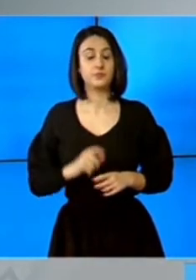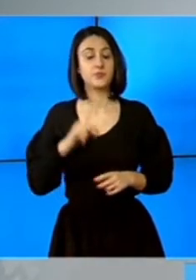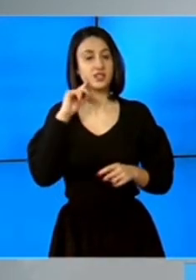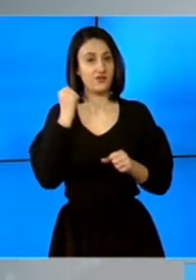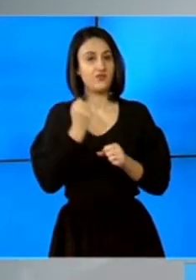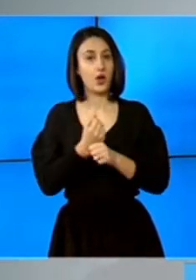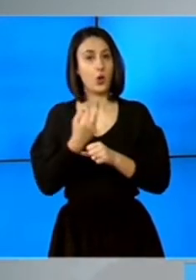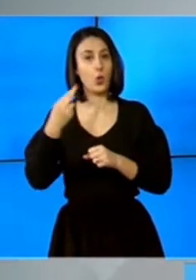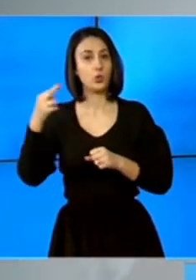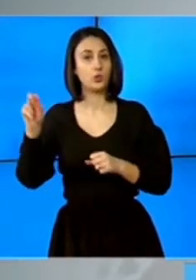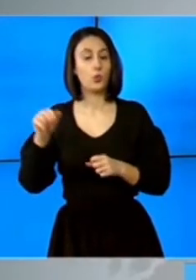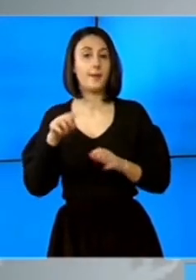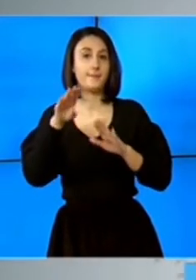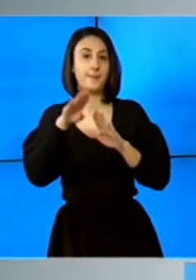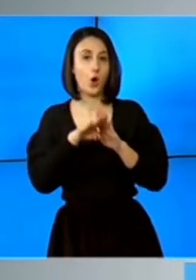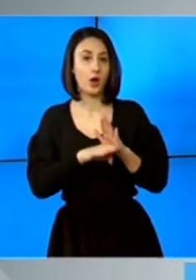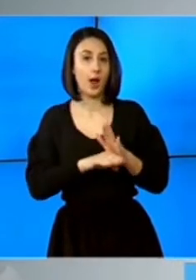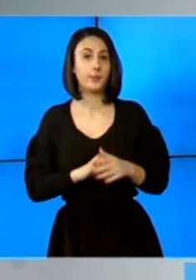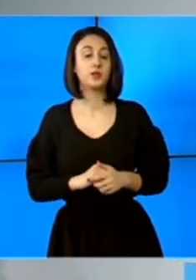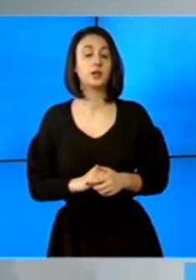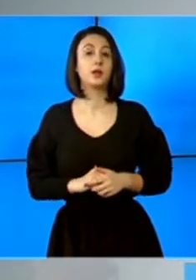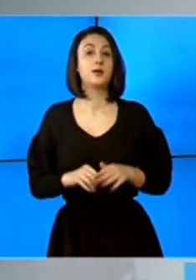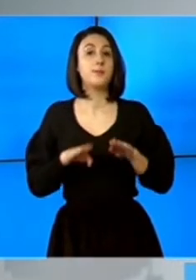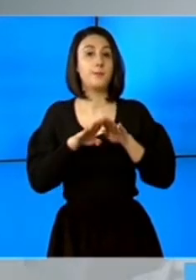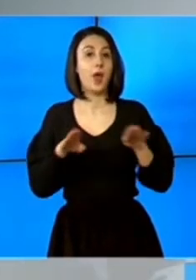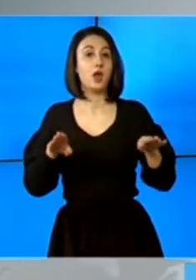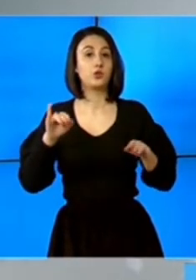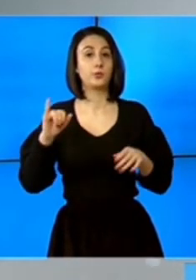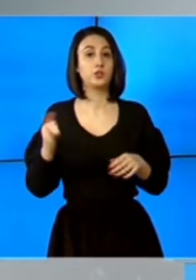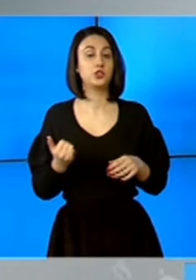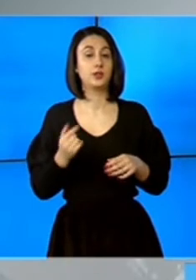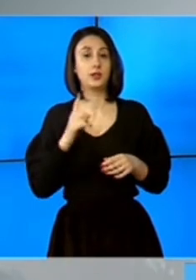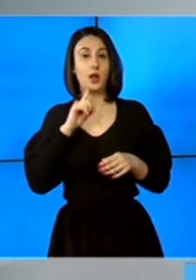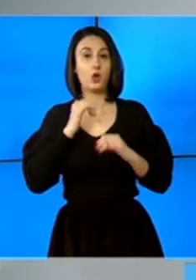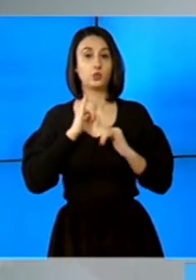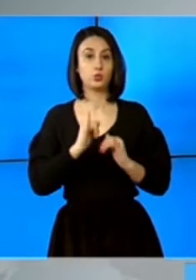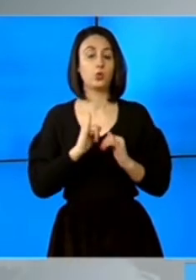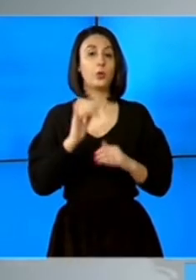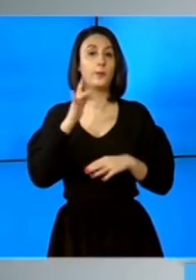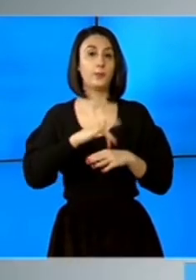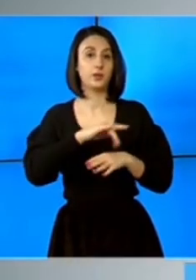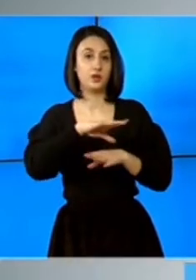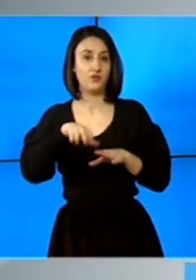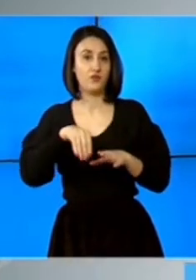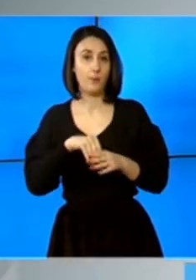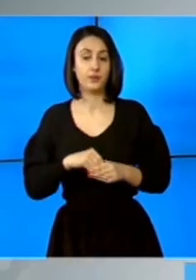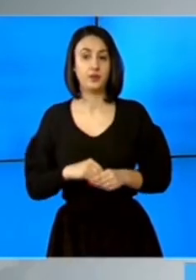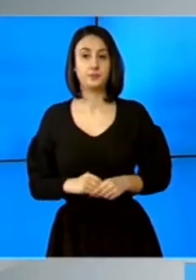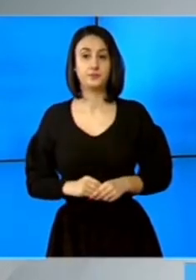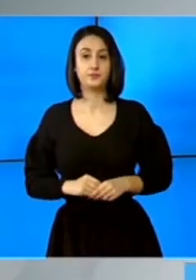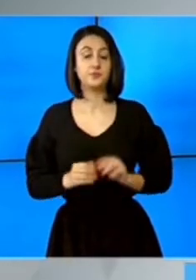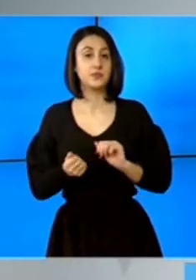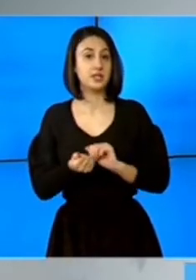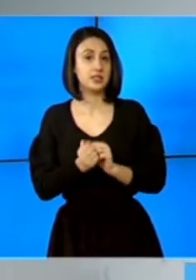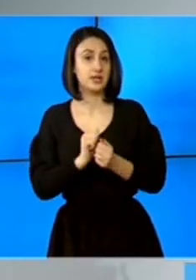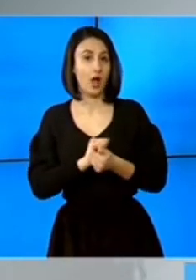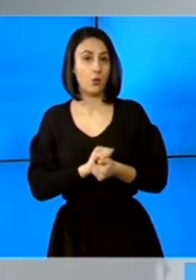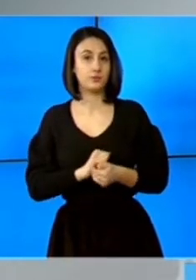continuare programări atât pe platformă cât și prin intermediul medicilor de familie sau chiar